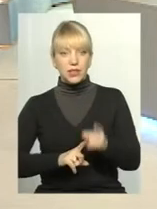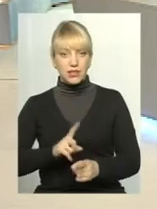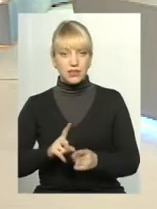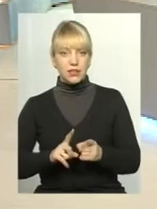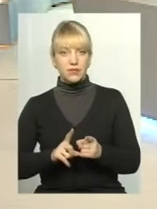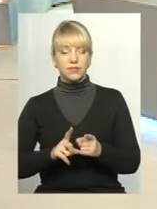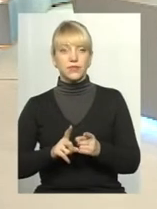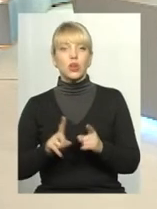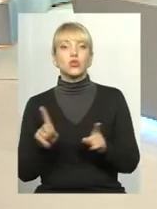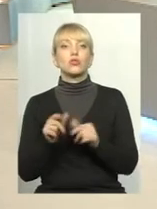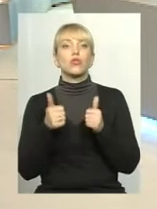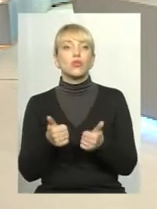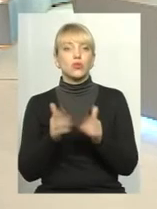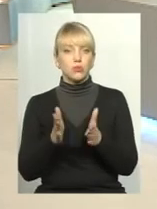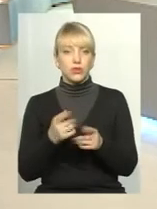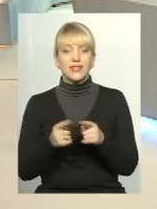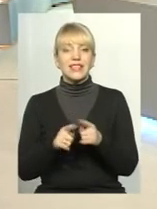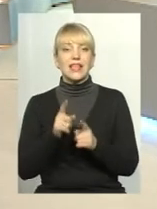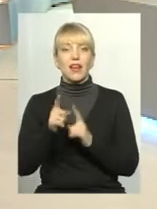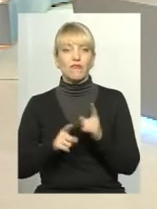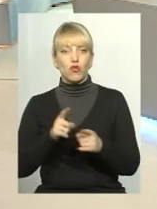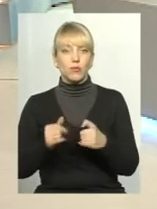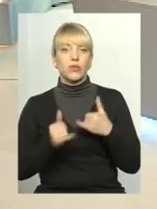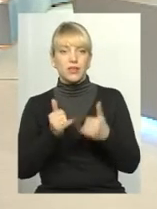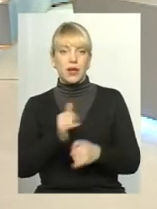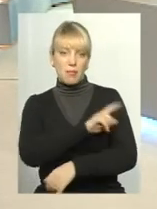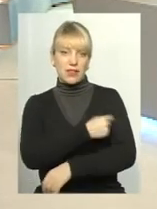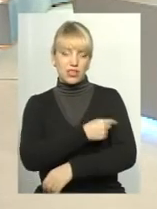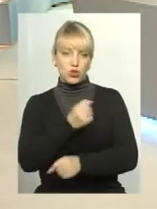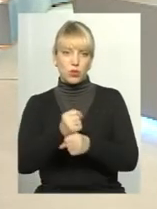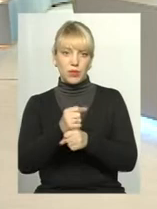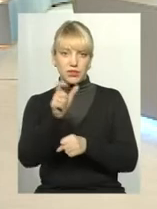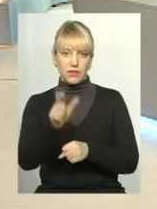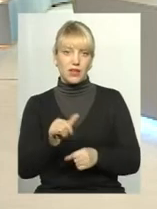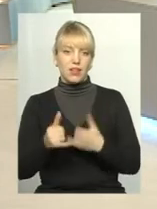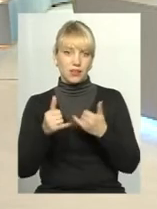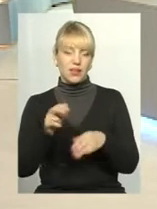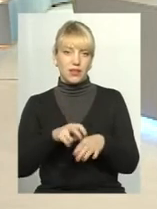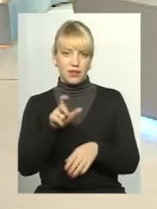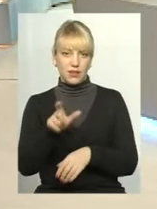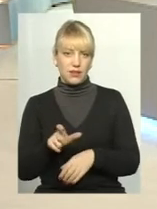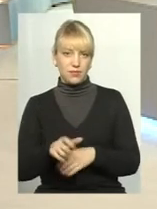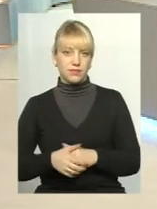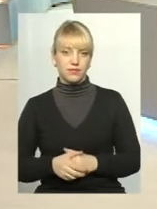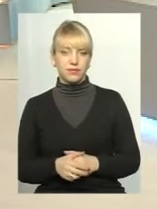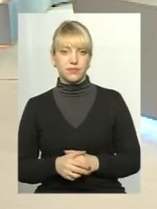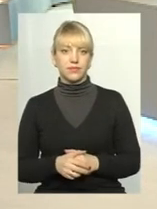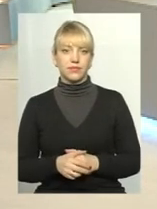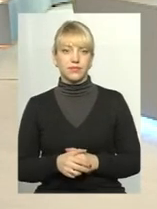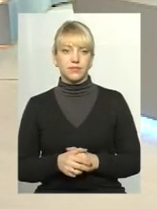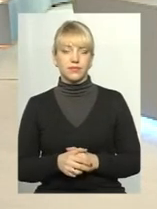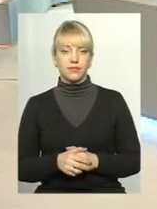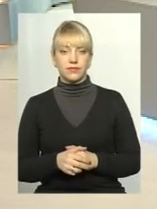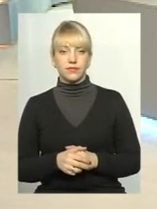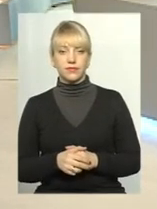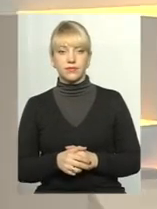хорошого в цій реформі саме для медичного працівника, для лікаря? Для них, в